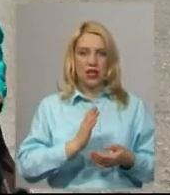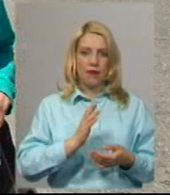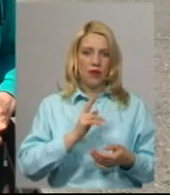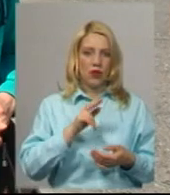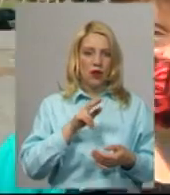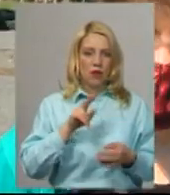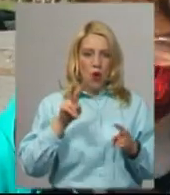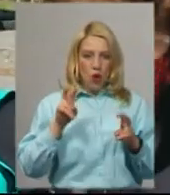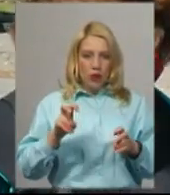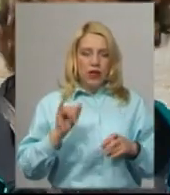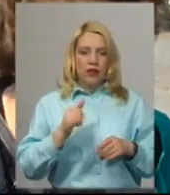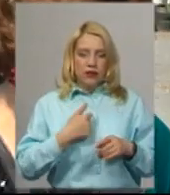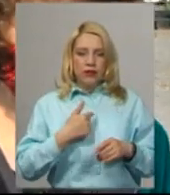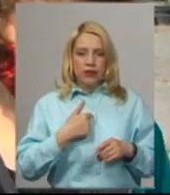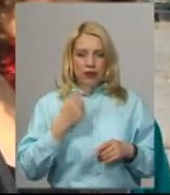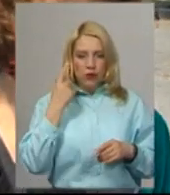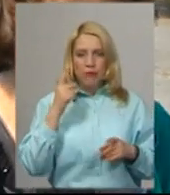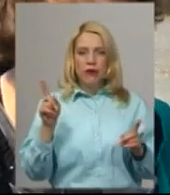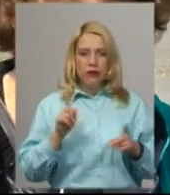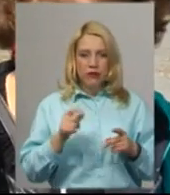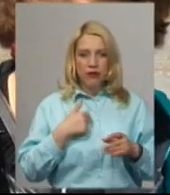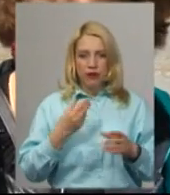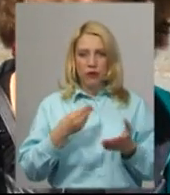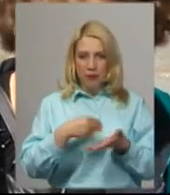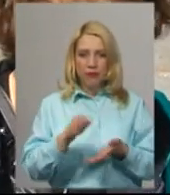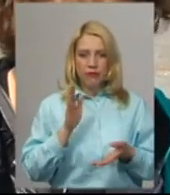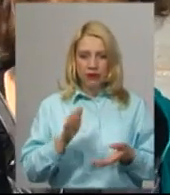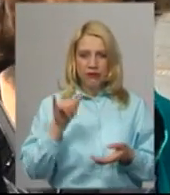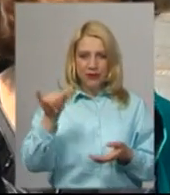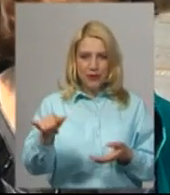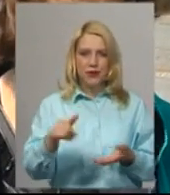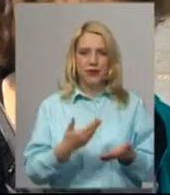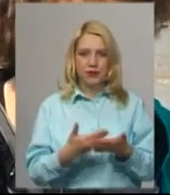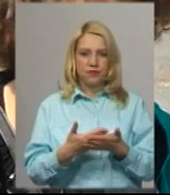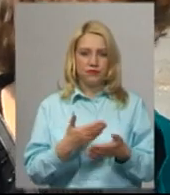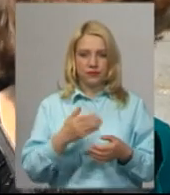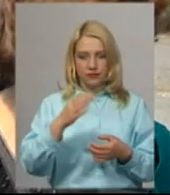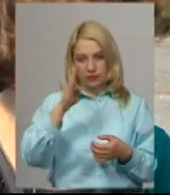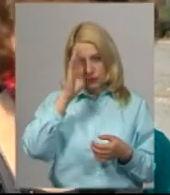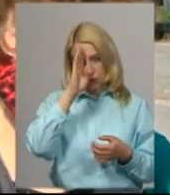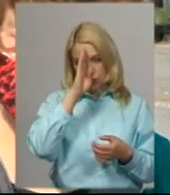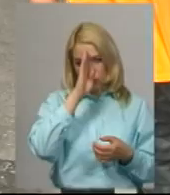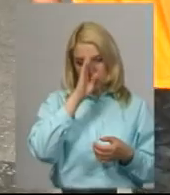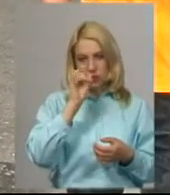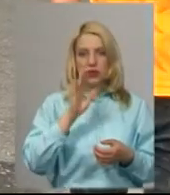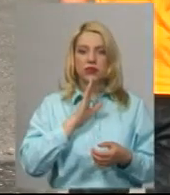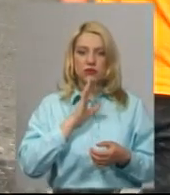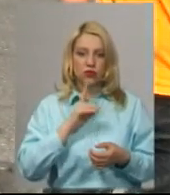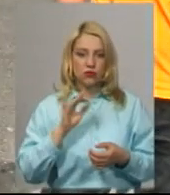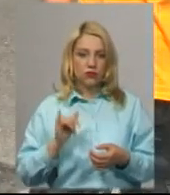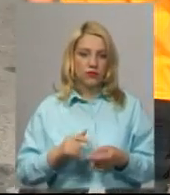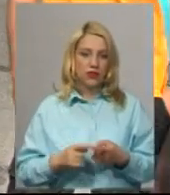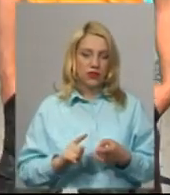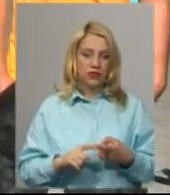я думаю, що ми в нього візьмемо як мінімум самчика і самочку. Це